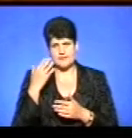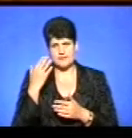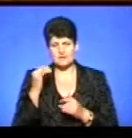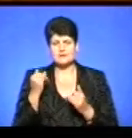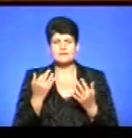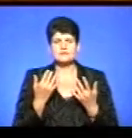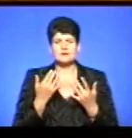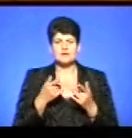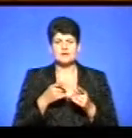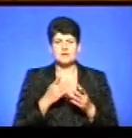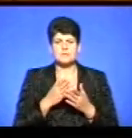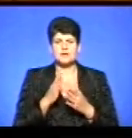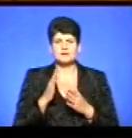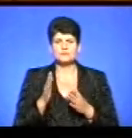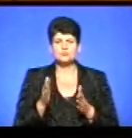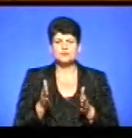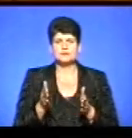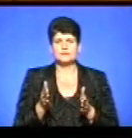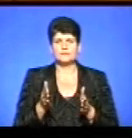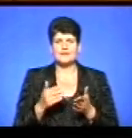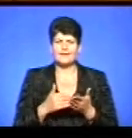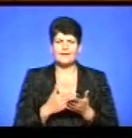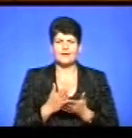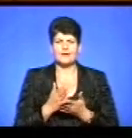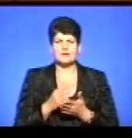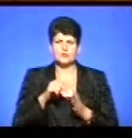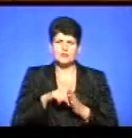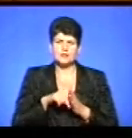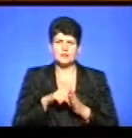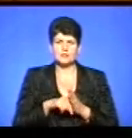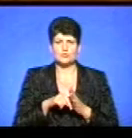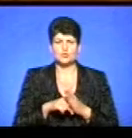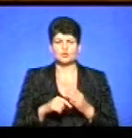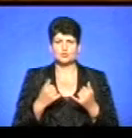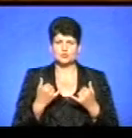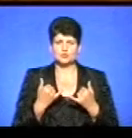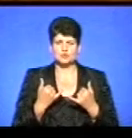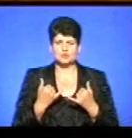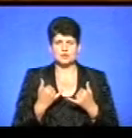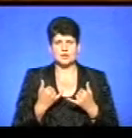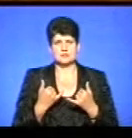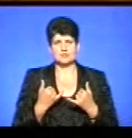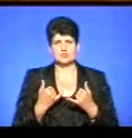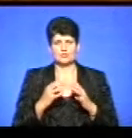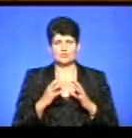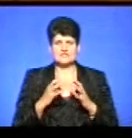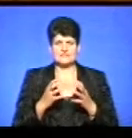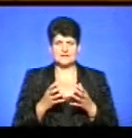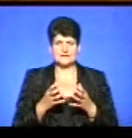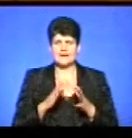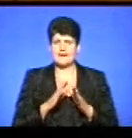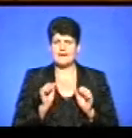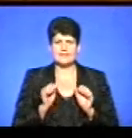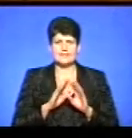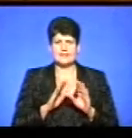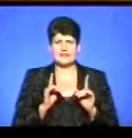наскільки вона має бути якісною, глибокою, суголосною сучасним трендам, сучасному світу, а не